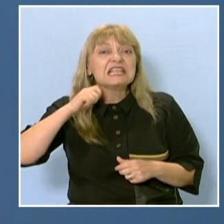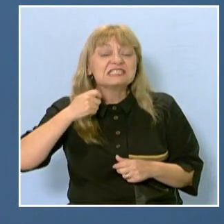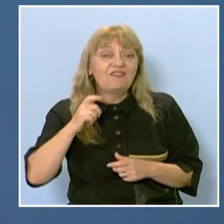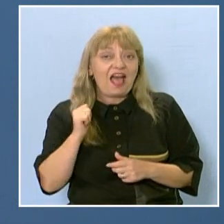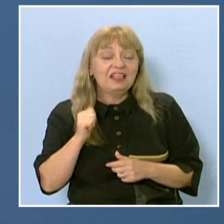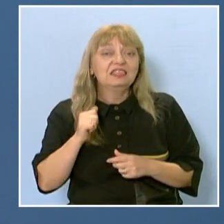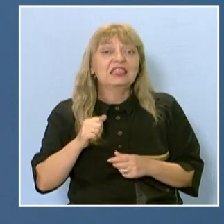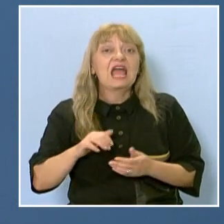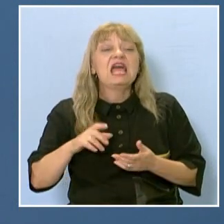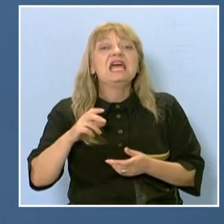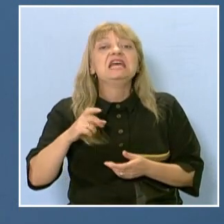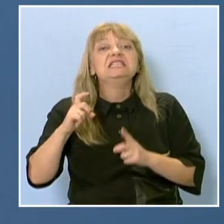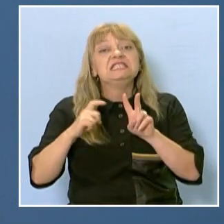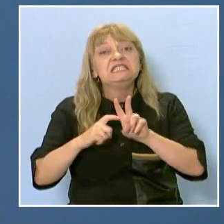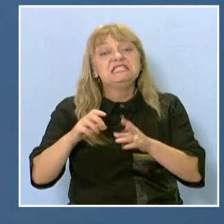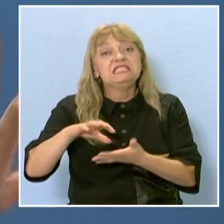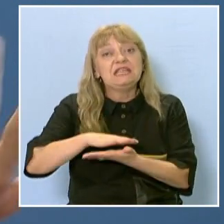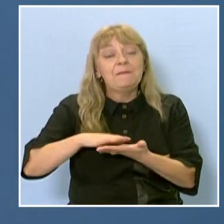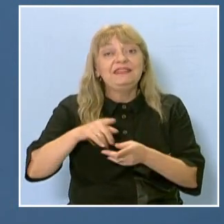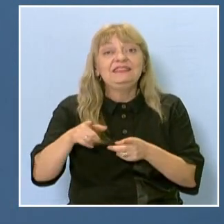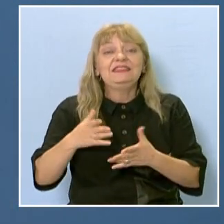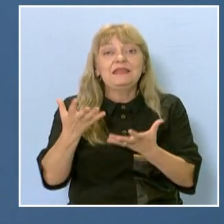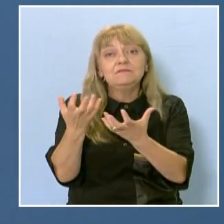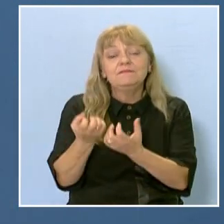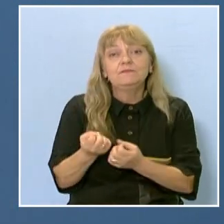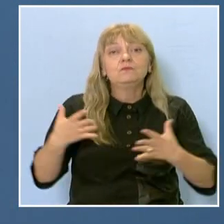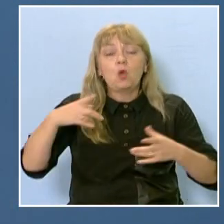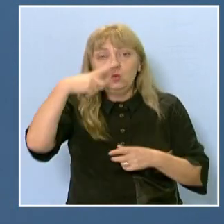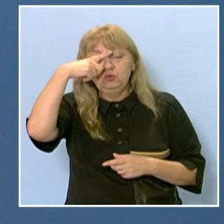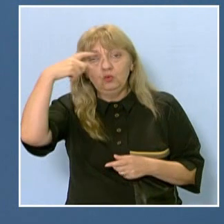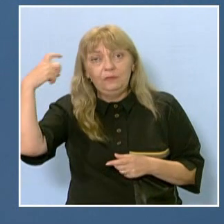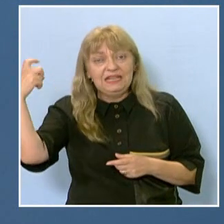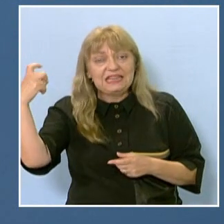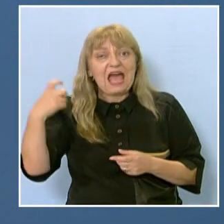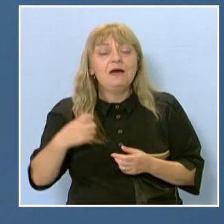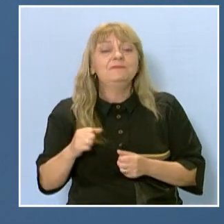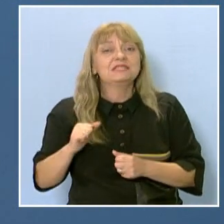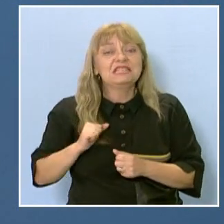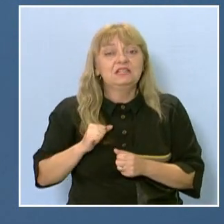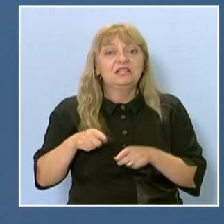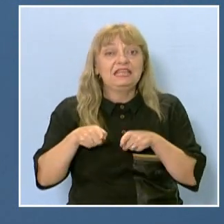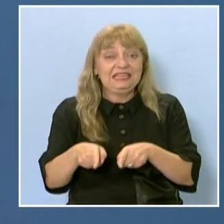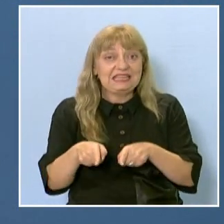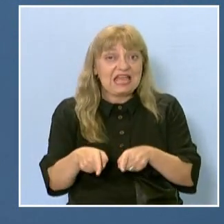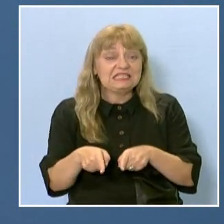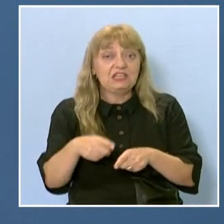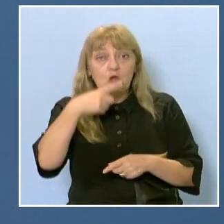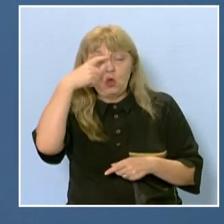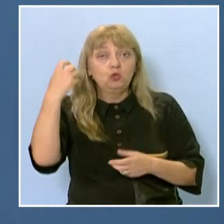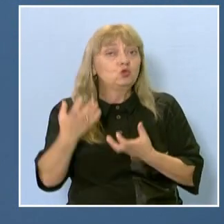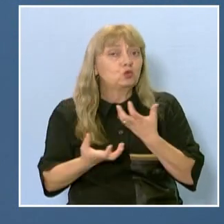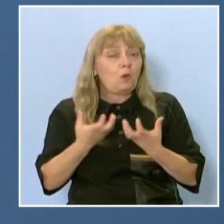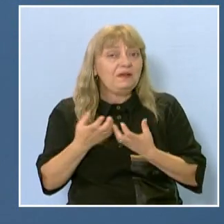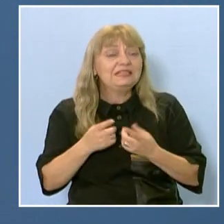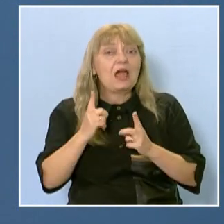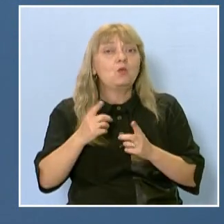топлина, когато са изложени на слънчевата радиация, на слънчева светлина. И тази топлина, която се